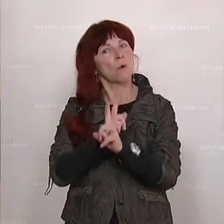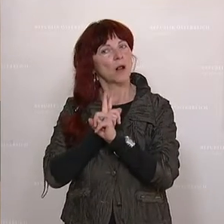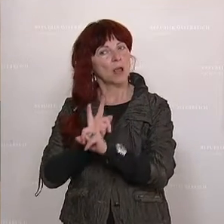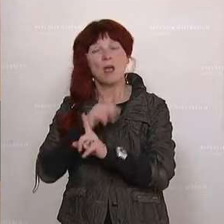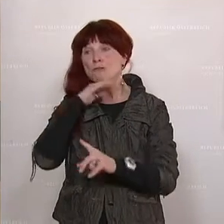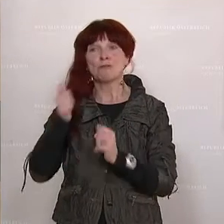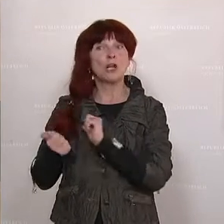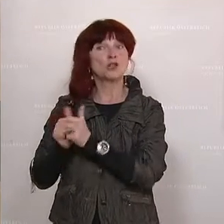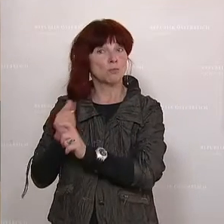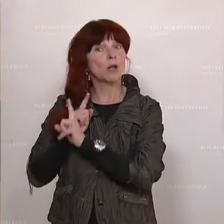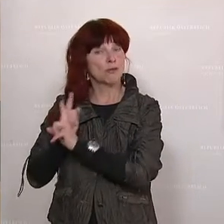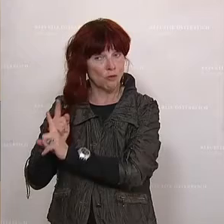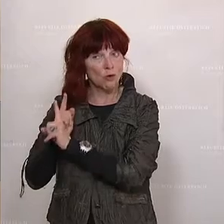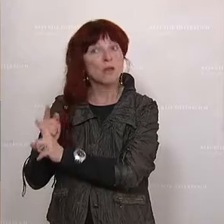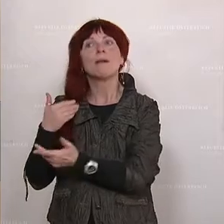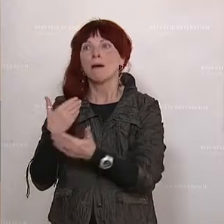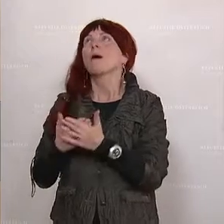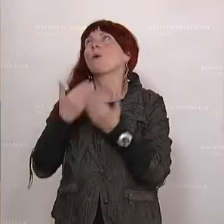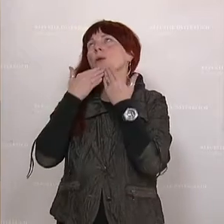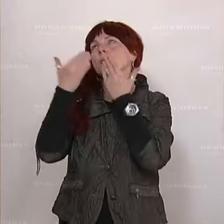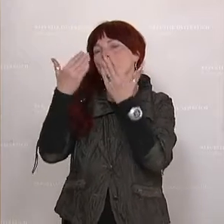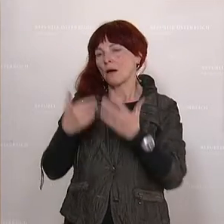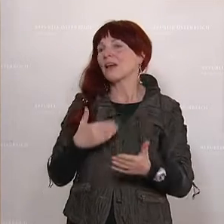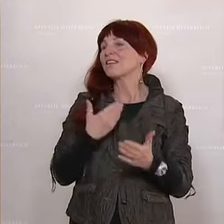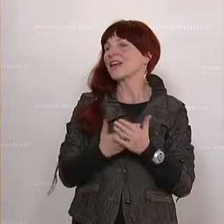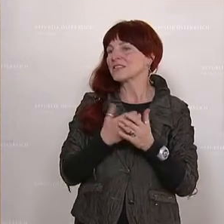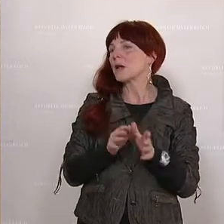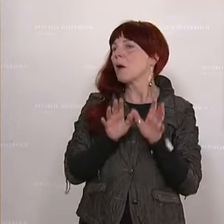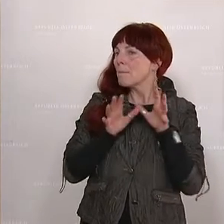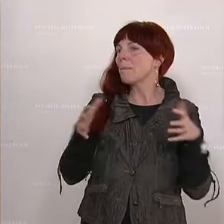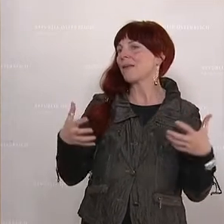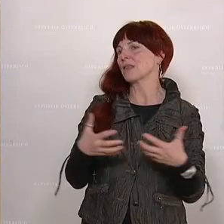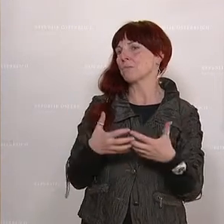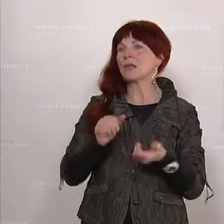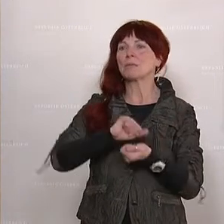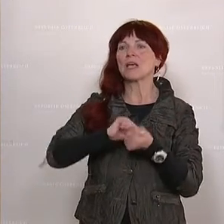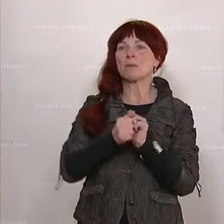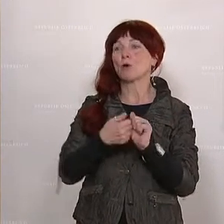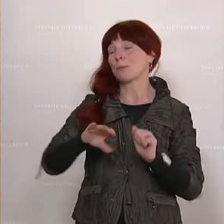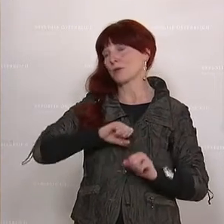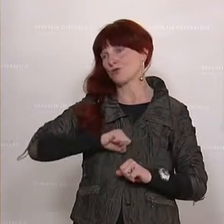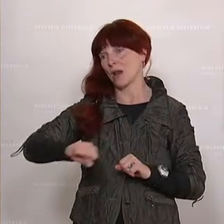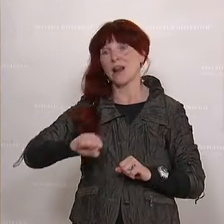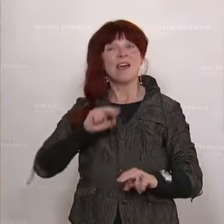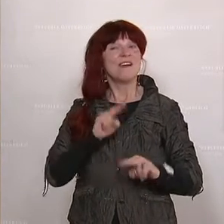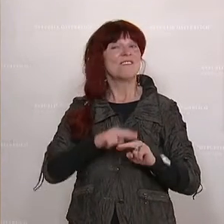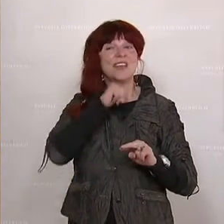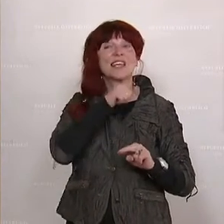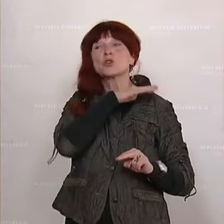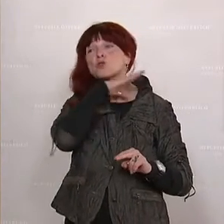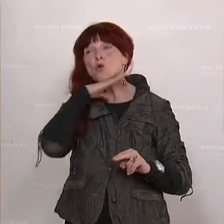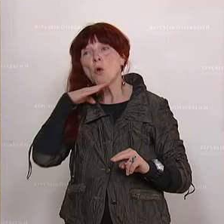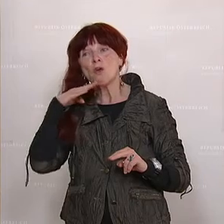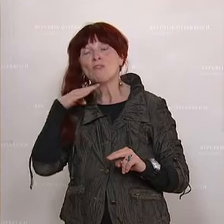viele an diese Regelungen auch gehalten. Da waren wir dann auch schneller in der Pandemiebekämpfung. Und hätte es nicht so viele Leute gegeben, die ihnen